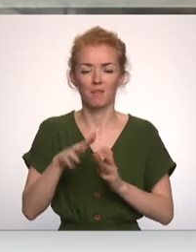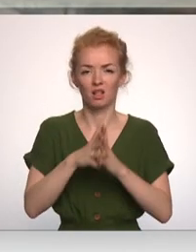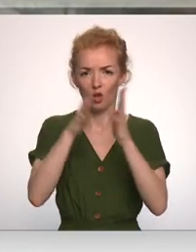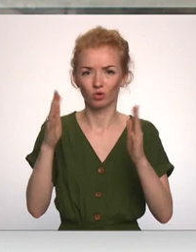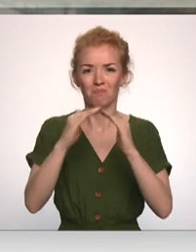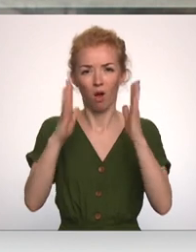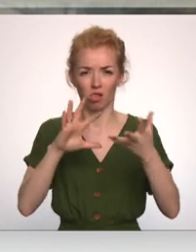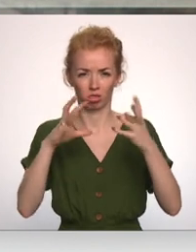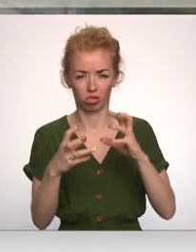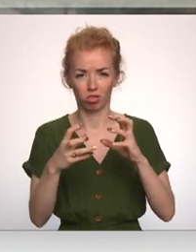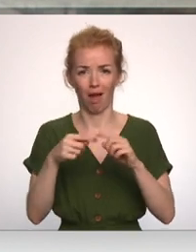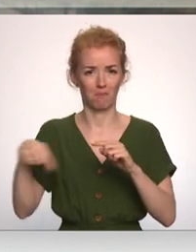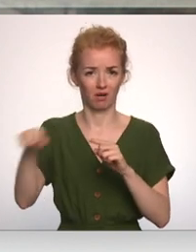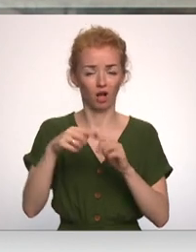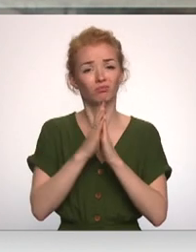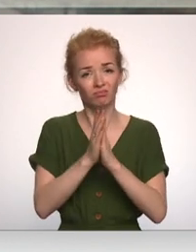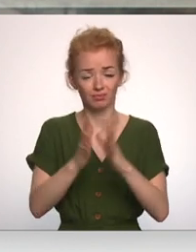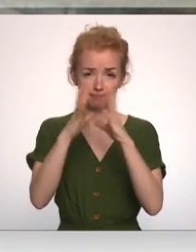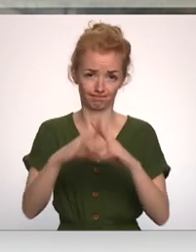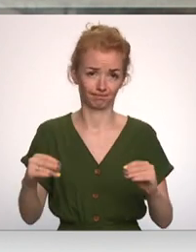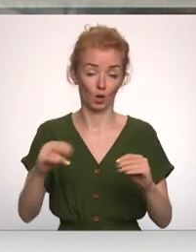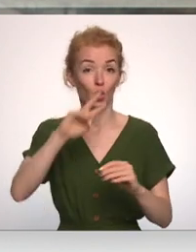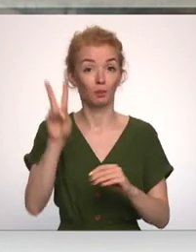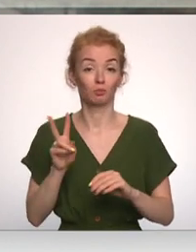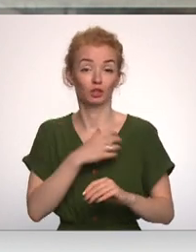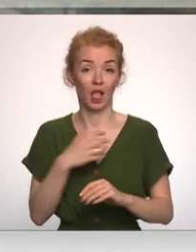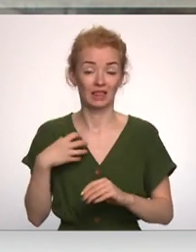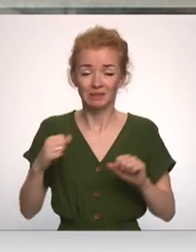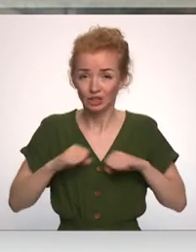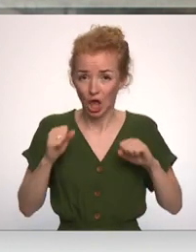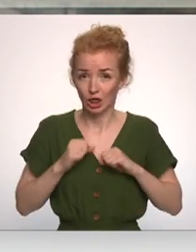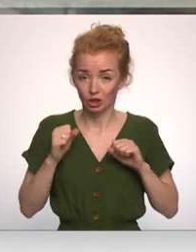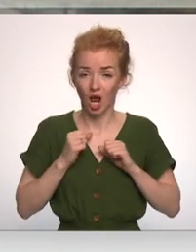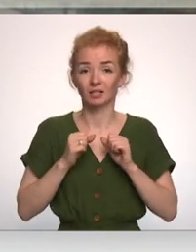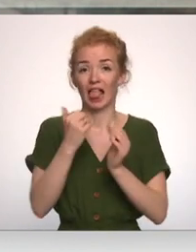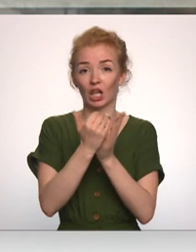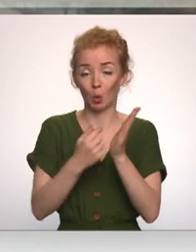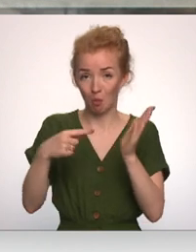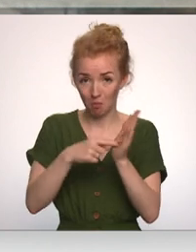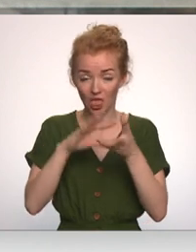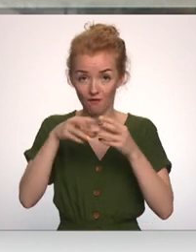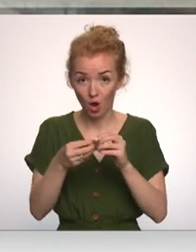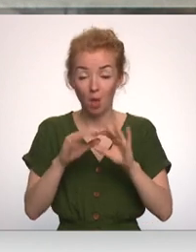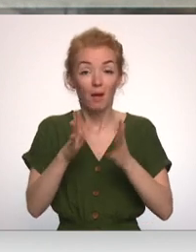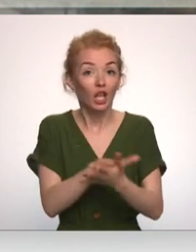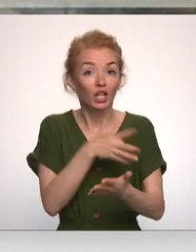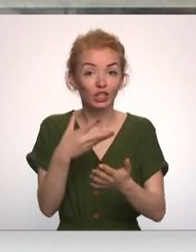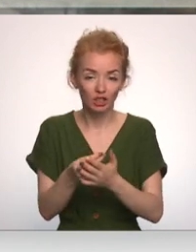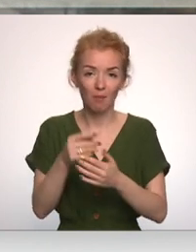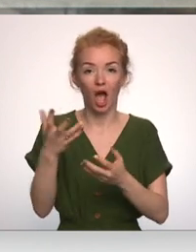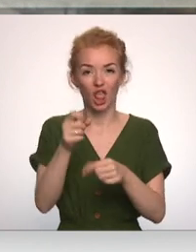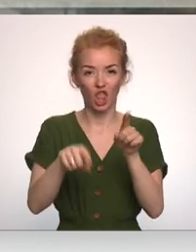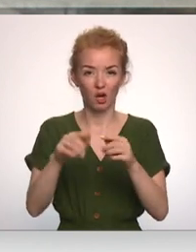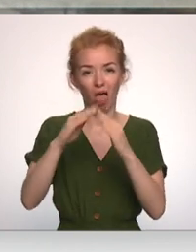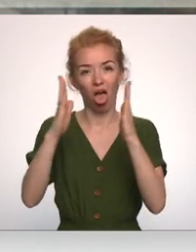savā apkaimē un lūdzu tos nojaukt. Jūrmās pašvaldība dara visu iespējamo likumi ietveros, taču līdz šim ar vidi degradējošo